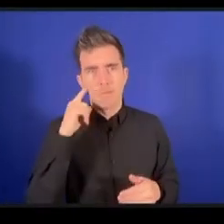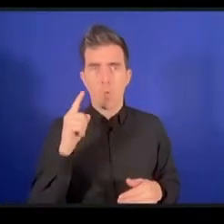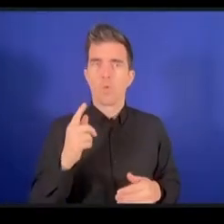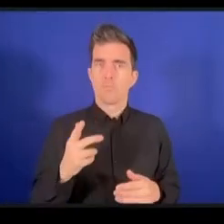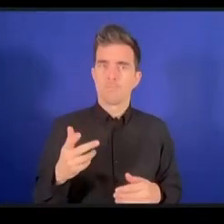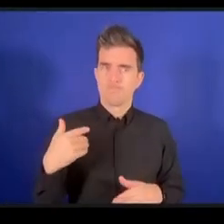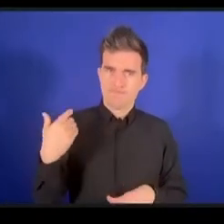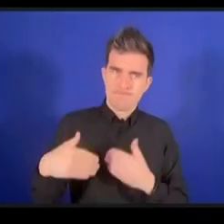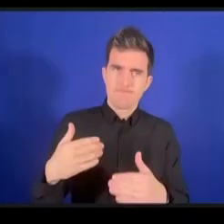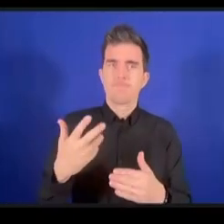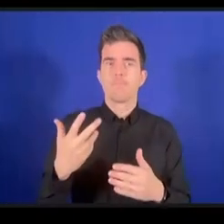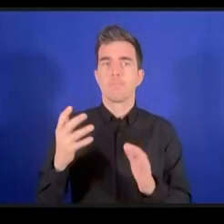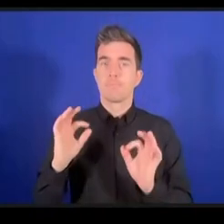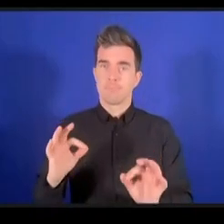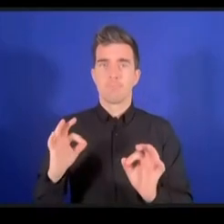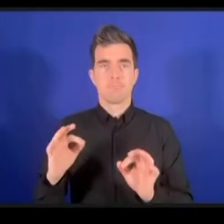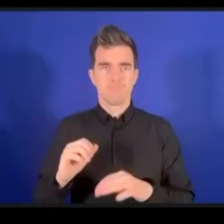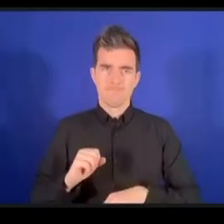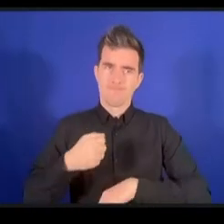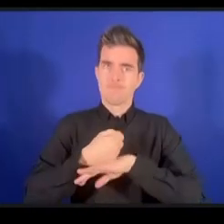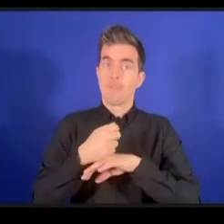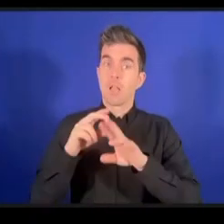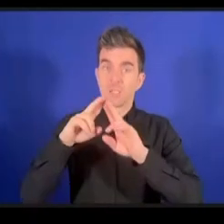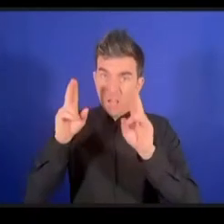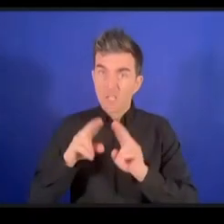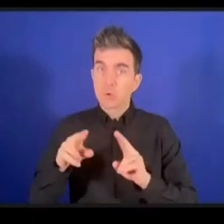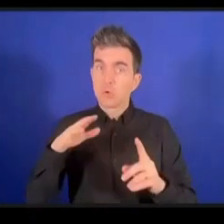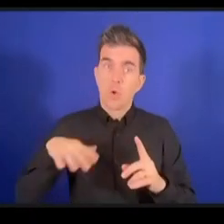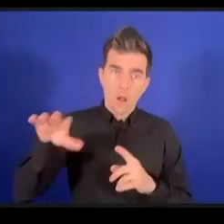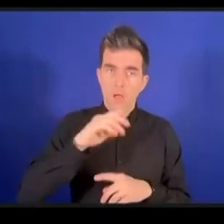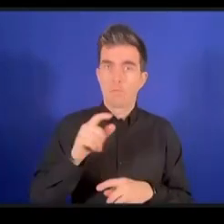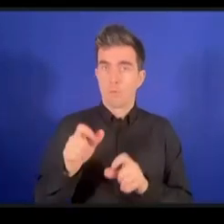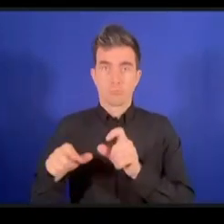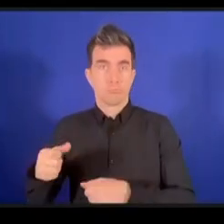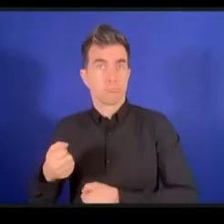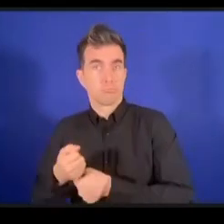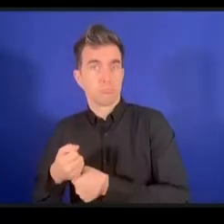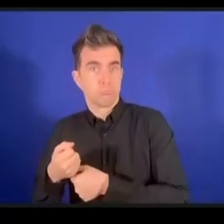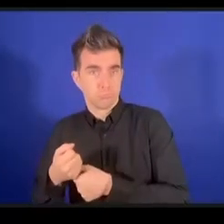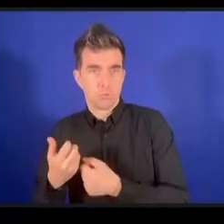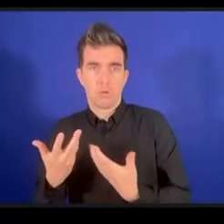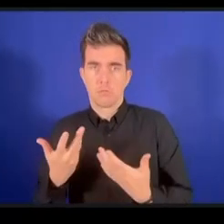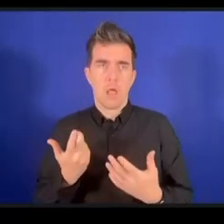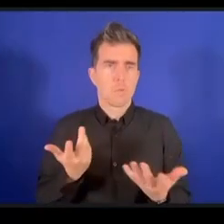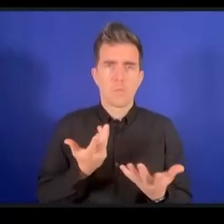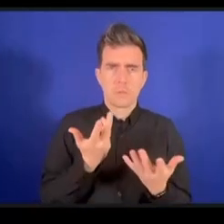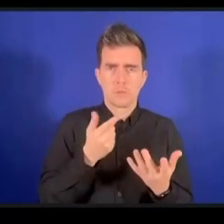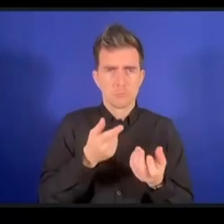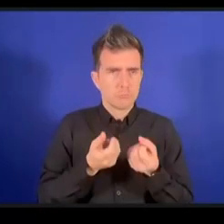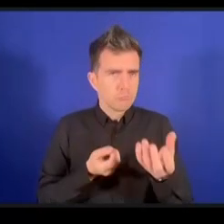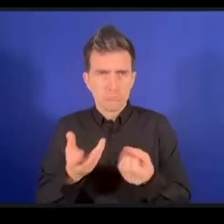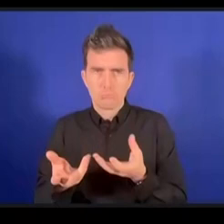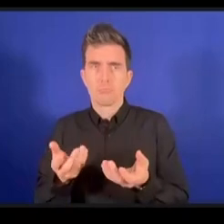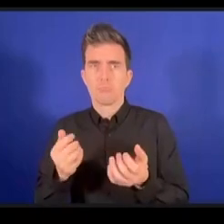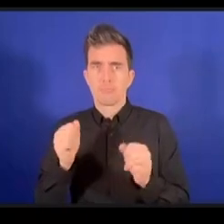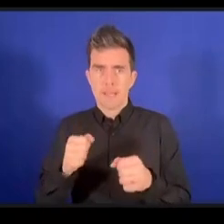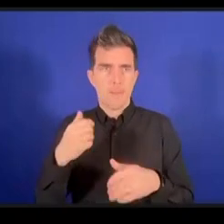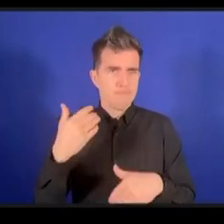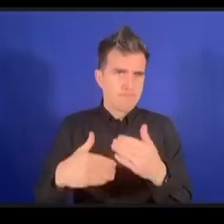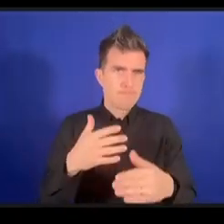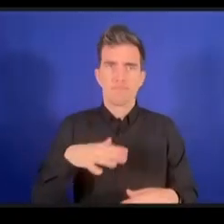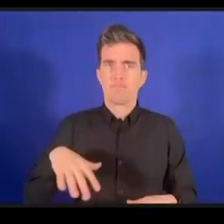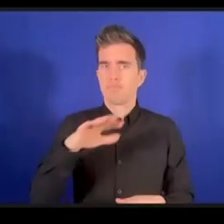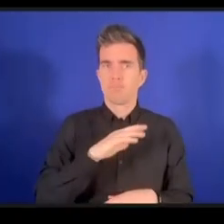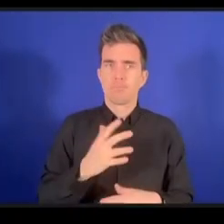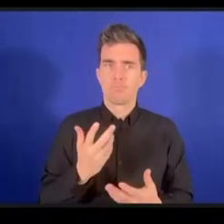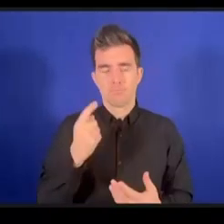أعراف بالنسبة للمهنيين وما هي الموارد التي يمكن أن نستخدمها هل يريد أحد